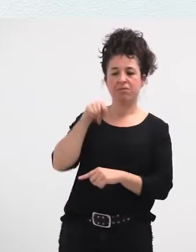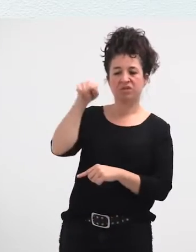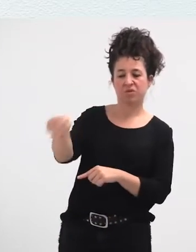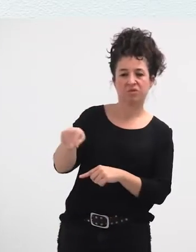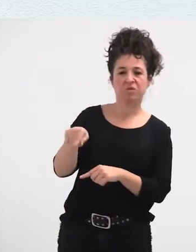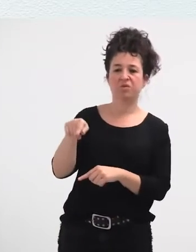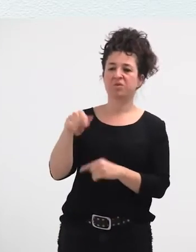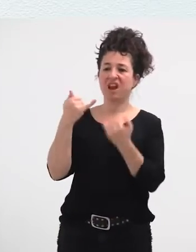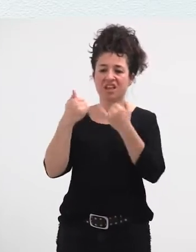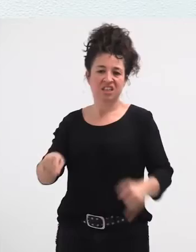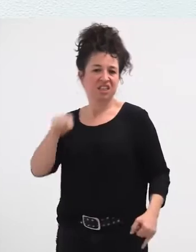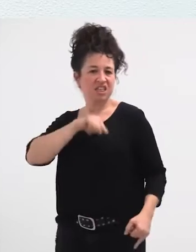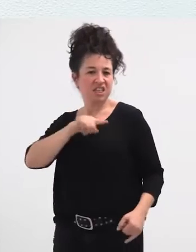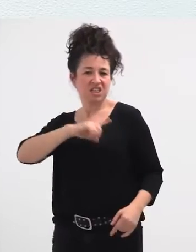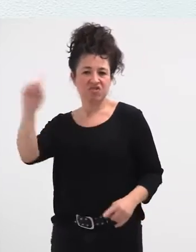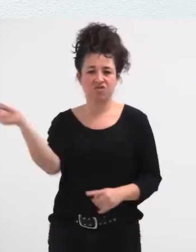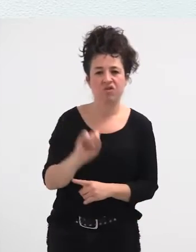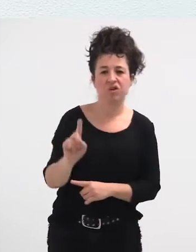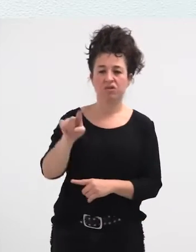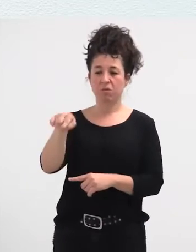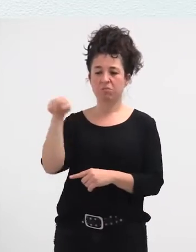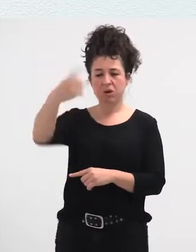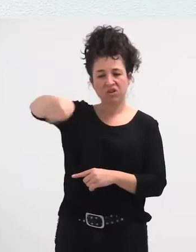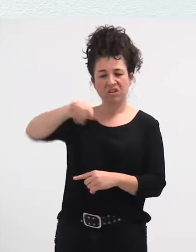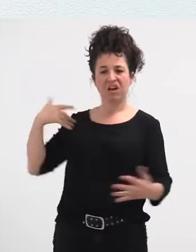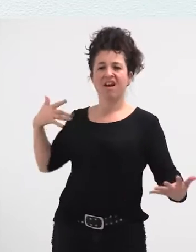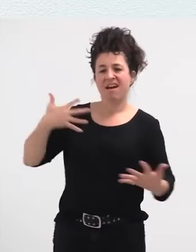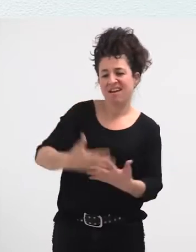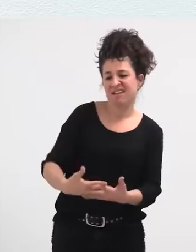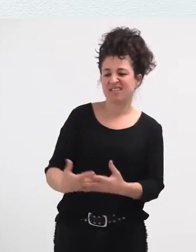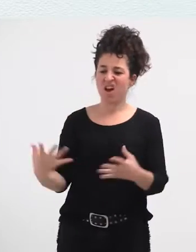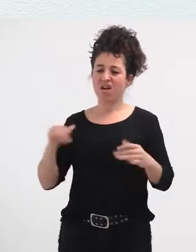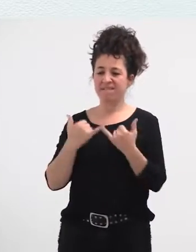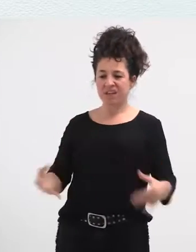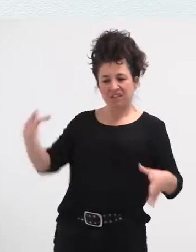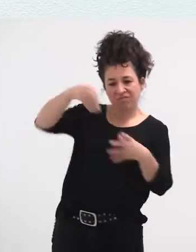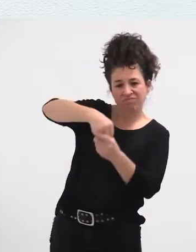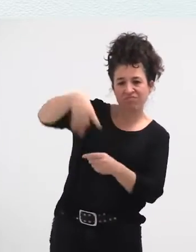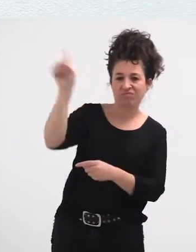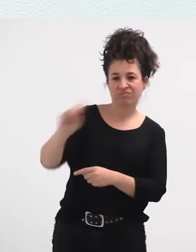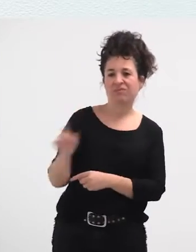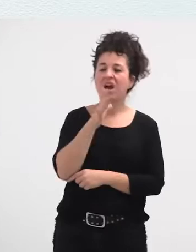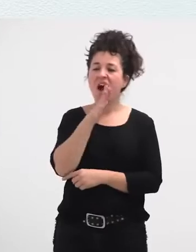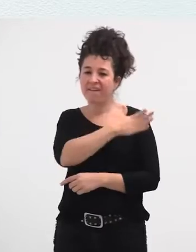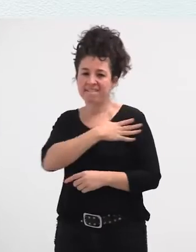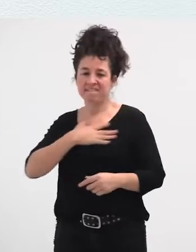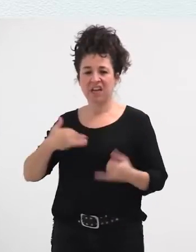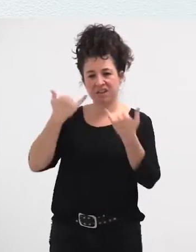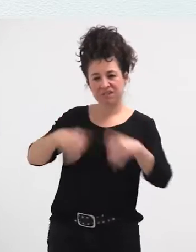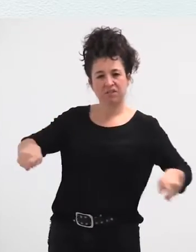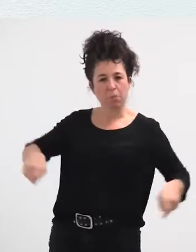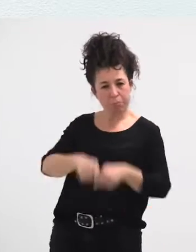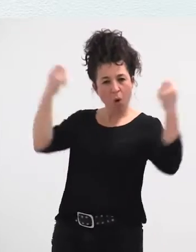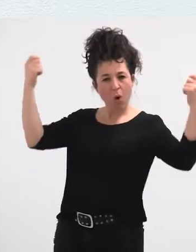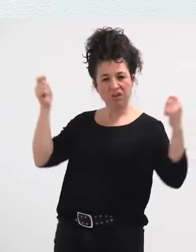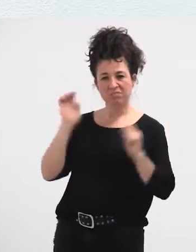ez dezete jaia sentitzen, zuek orain arte jaia, etzerate jaiaaren barruan egon, orain jaia ondatzea besterik ez dezute